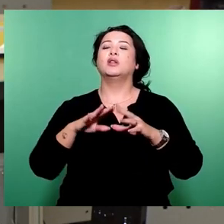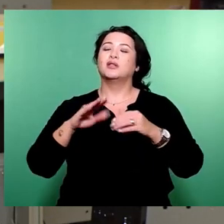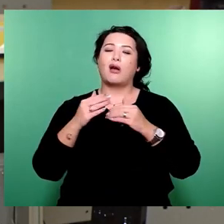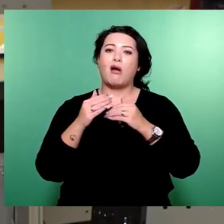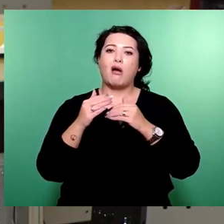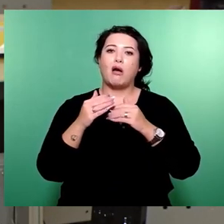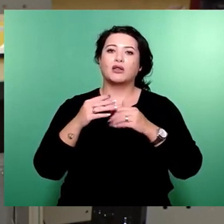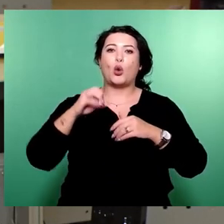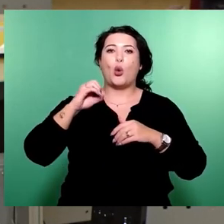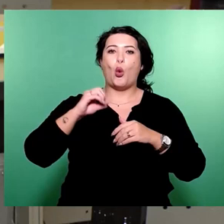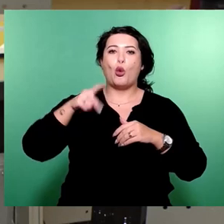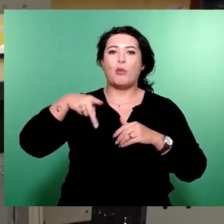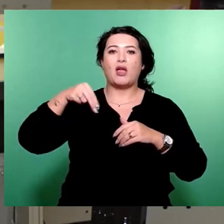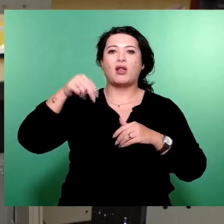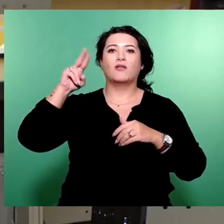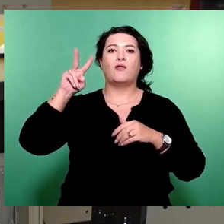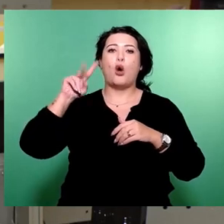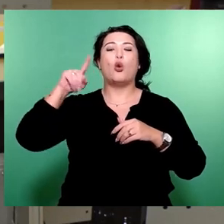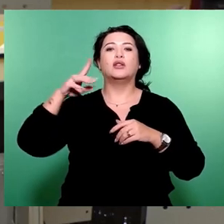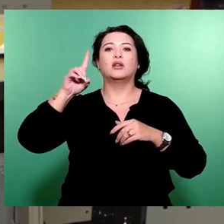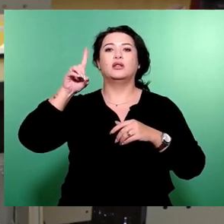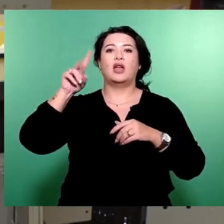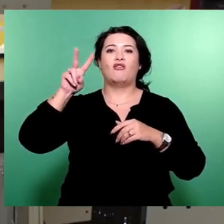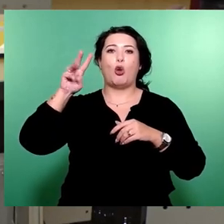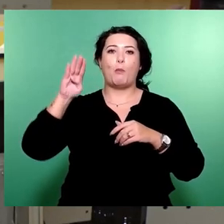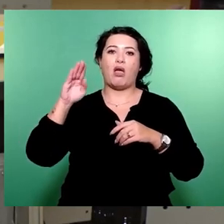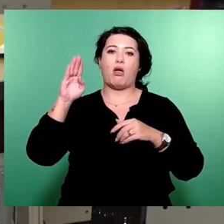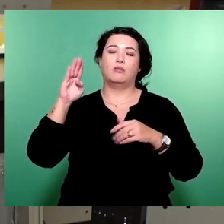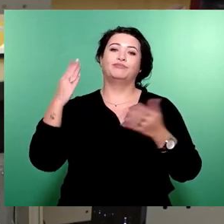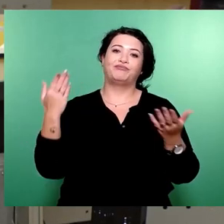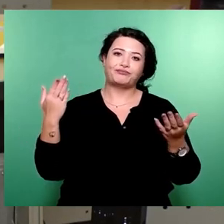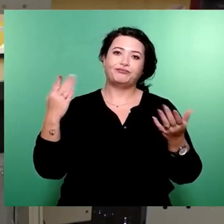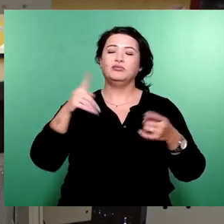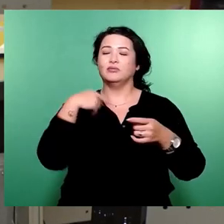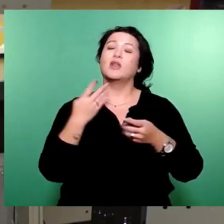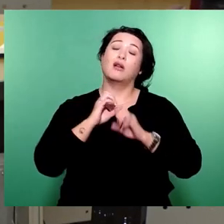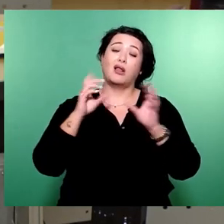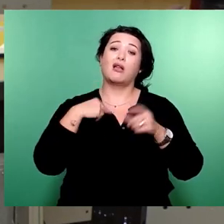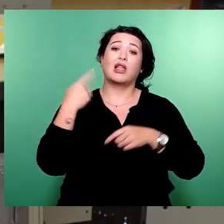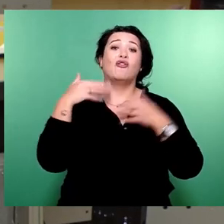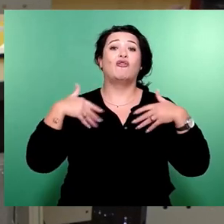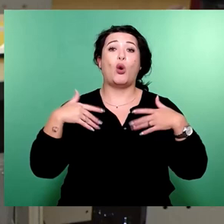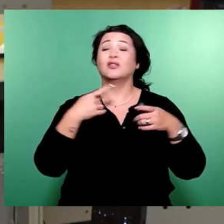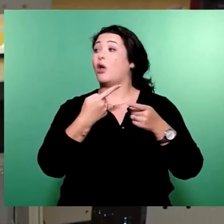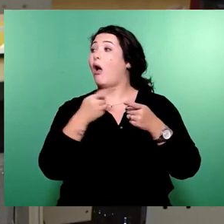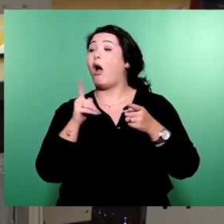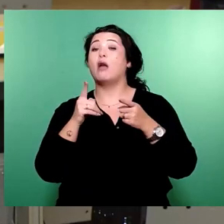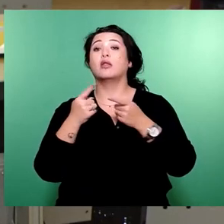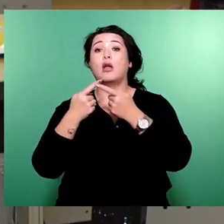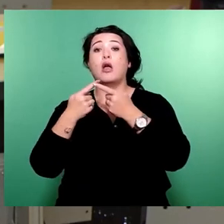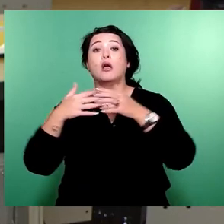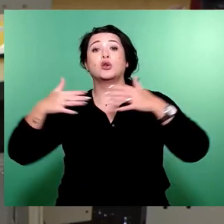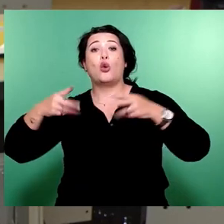DVB. Natürlich freue ich mich, dass wir endlich, wie in allen anderen Großstädten, sozusagen ein